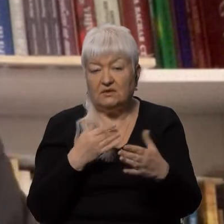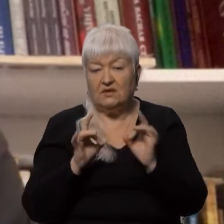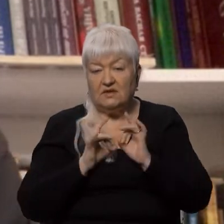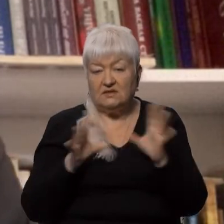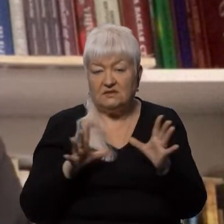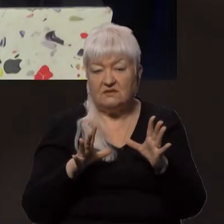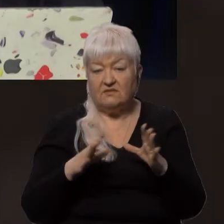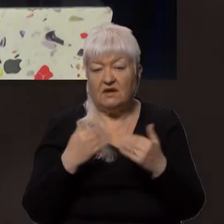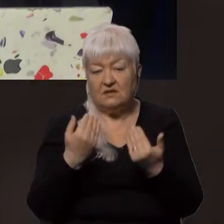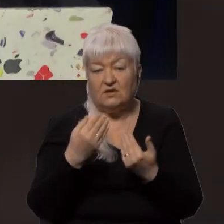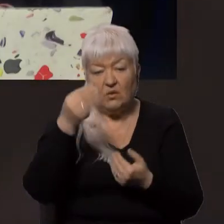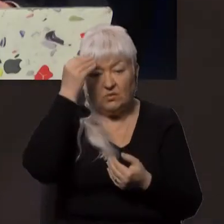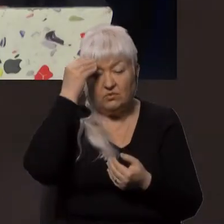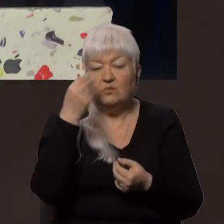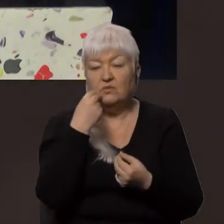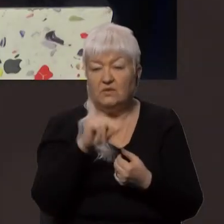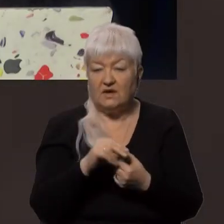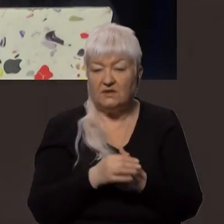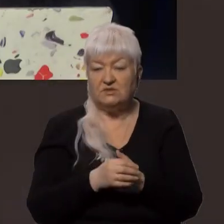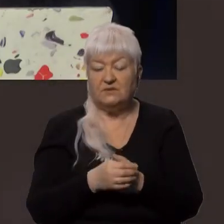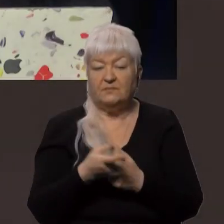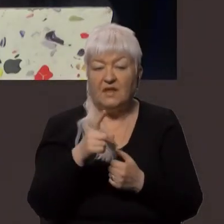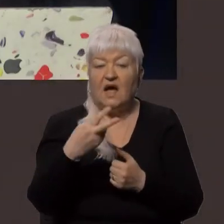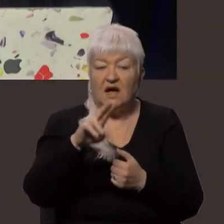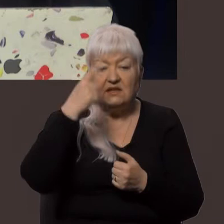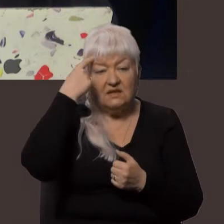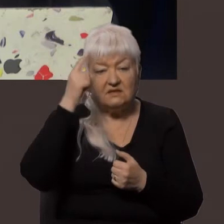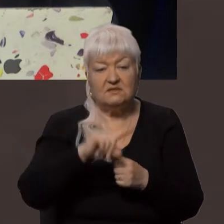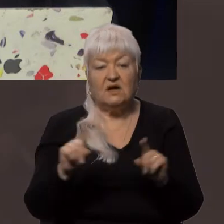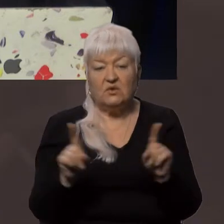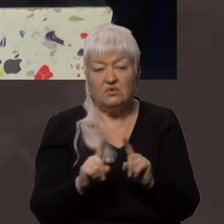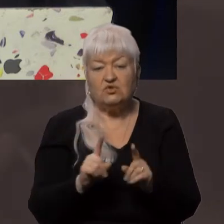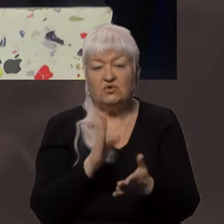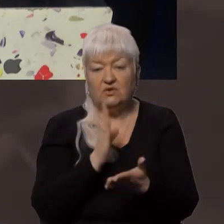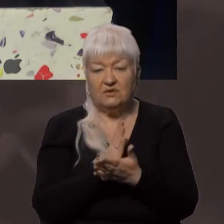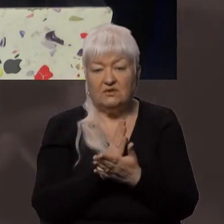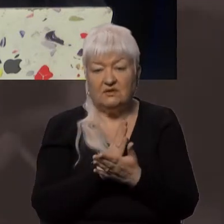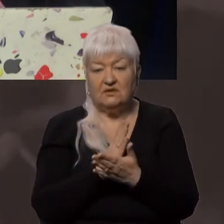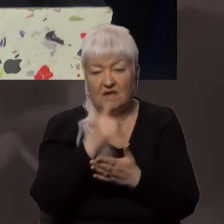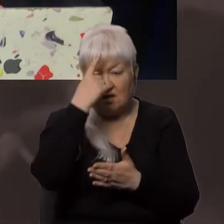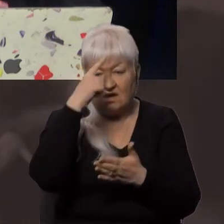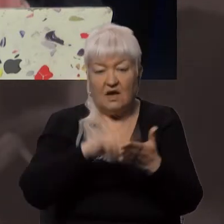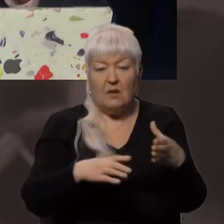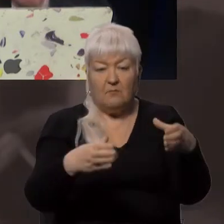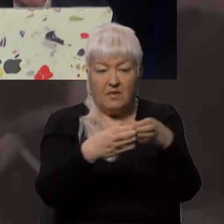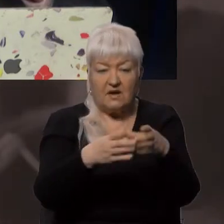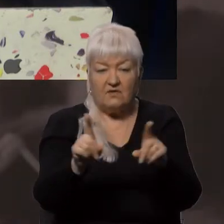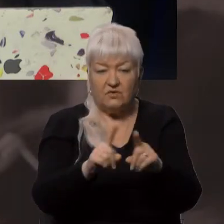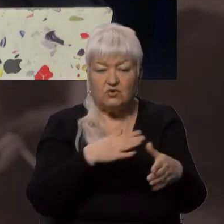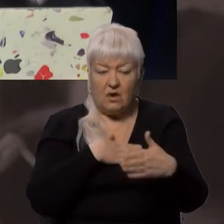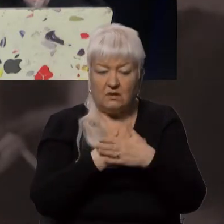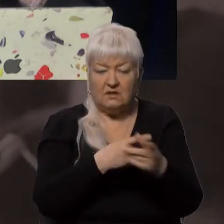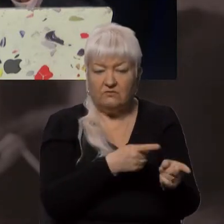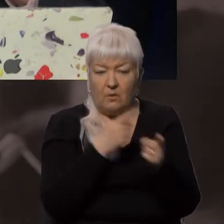кращий. Ну, але я знаю, що все ж є цілі парафії, які переходять зараз активно